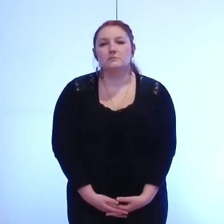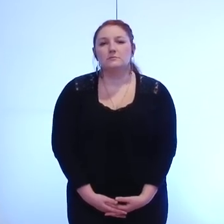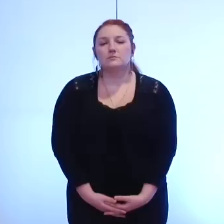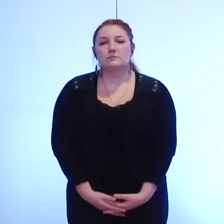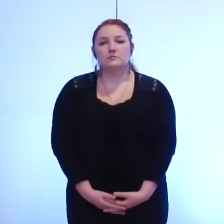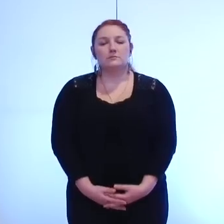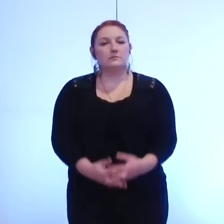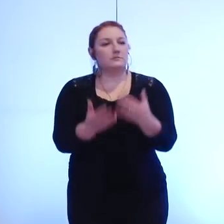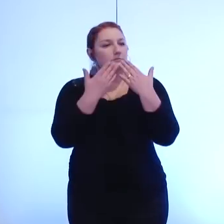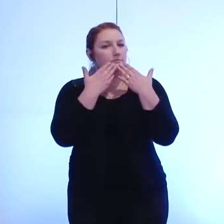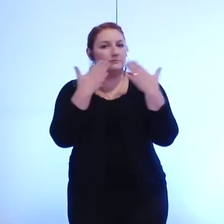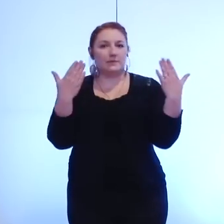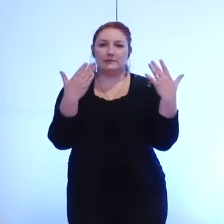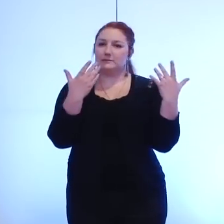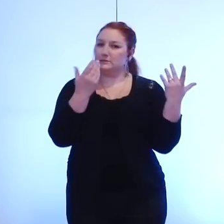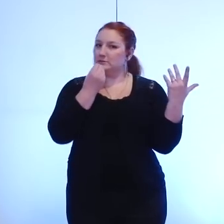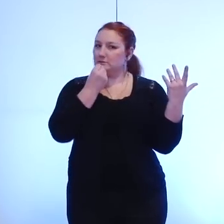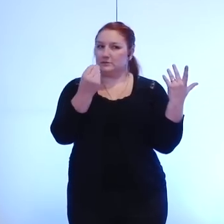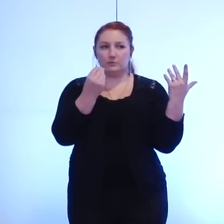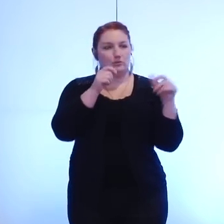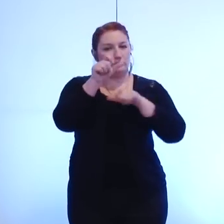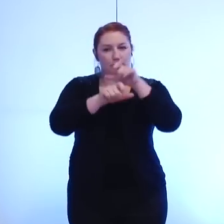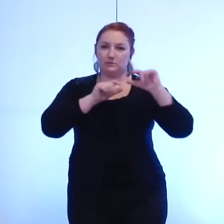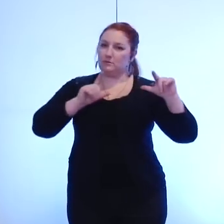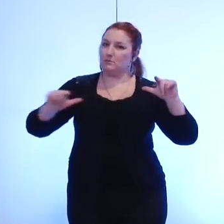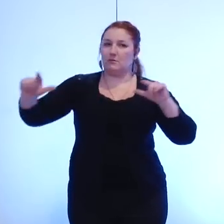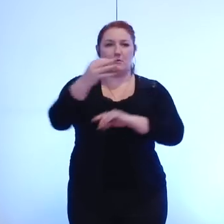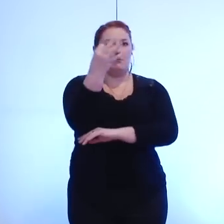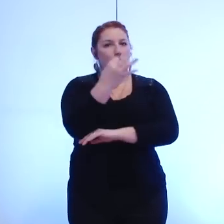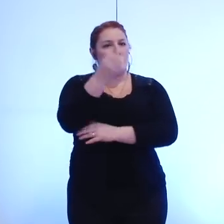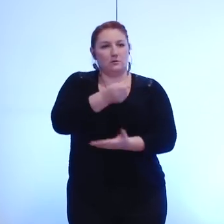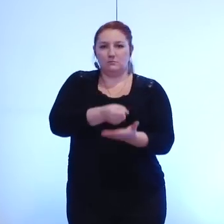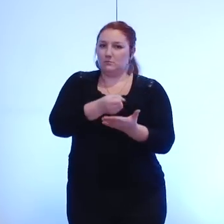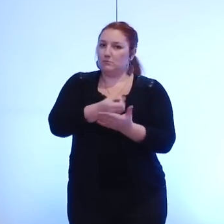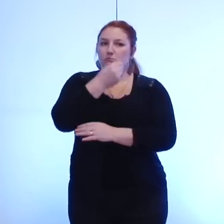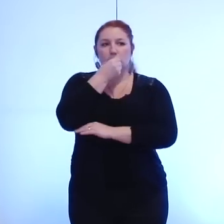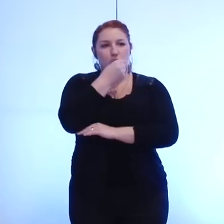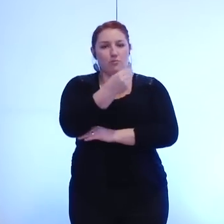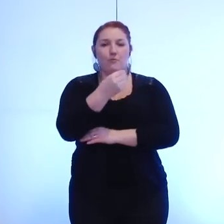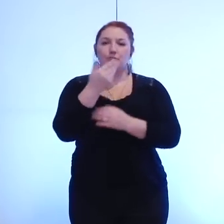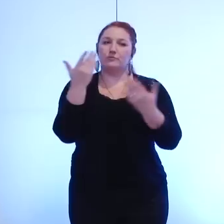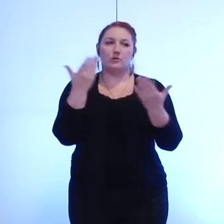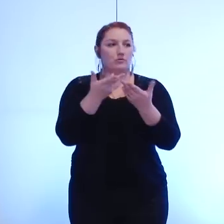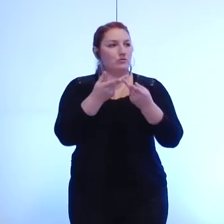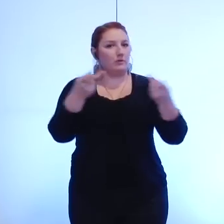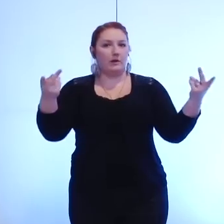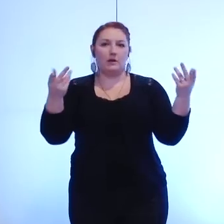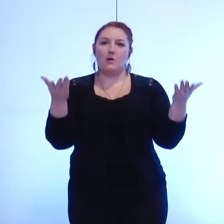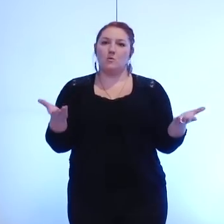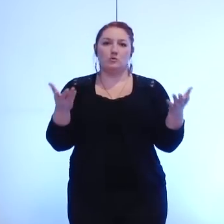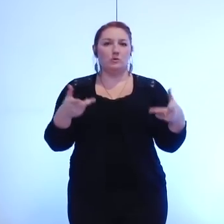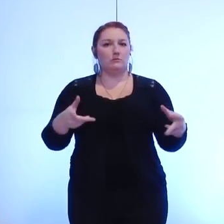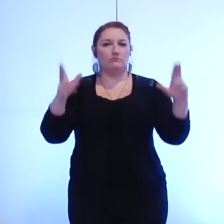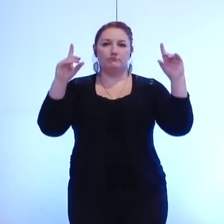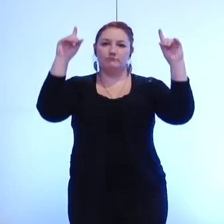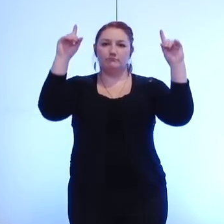Merci, nous avons donc le quorum, je déclare la séance ouverte et je vous propose d'élire